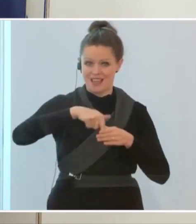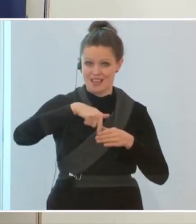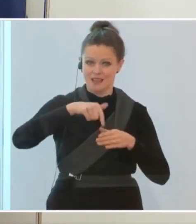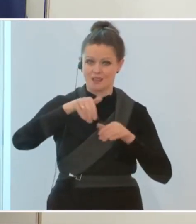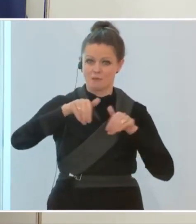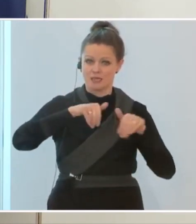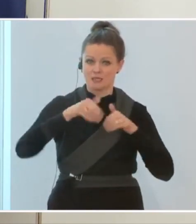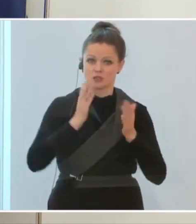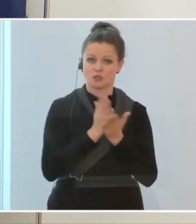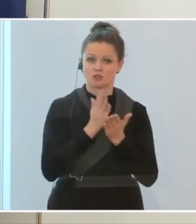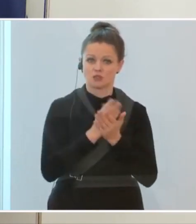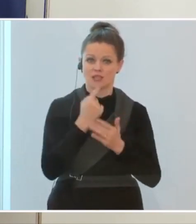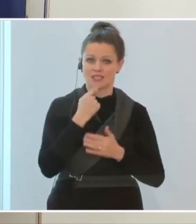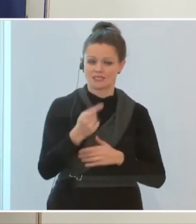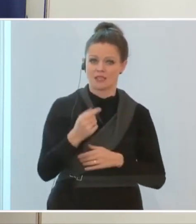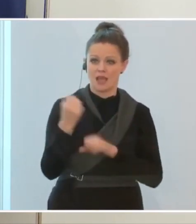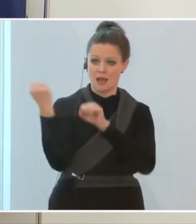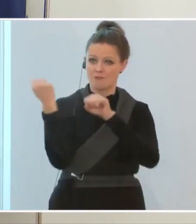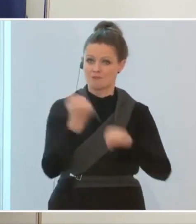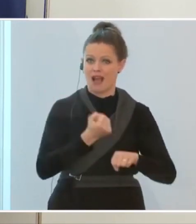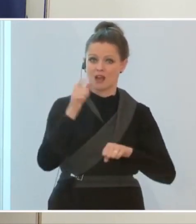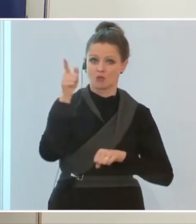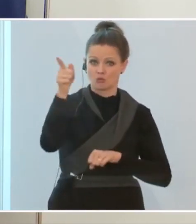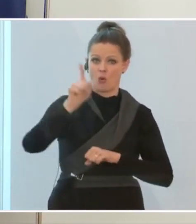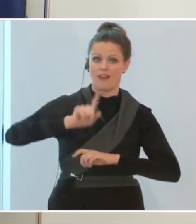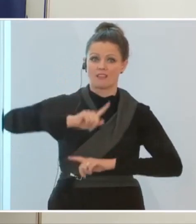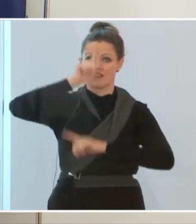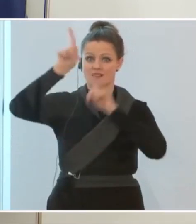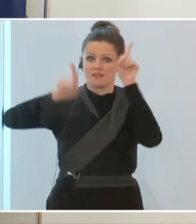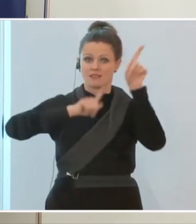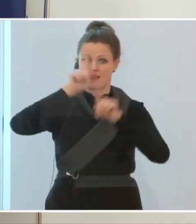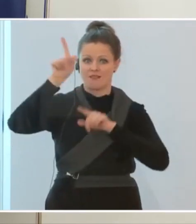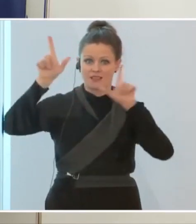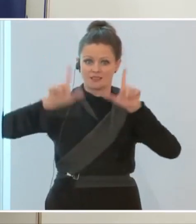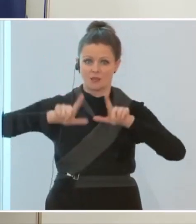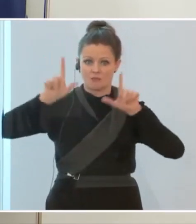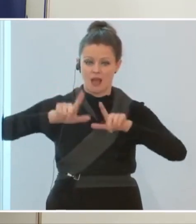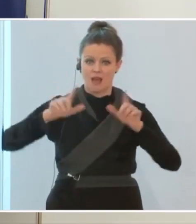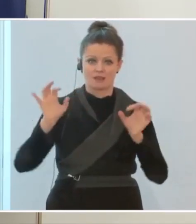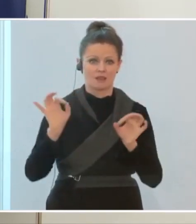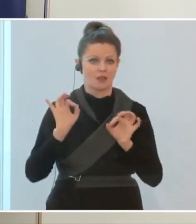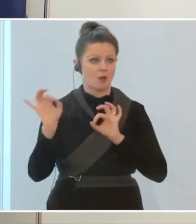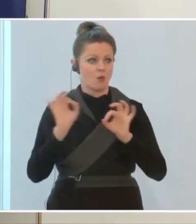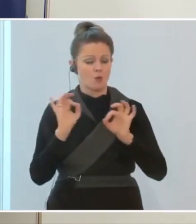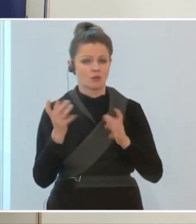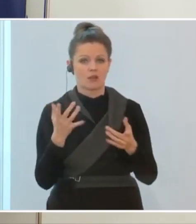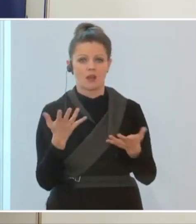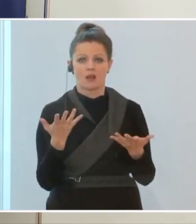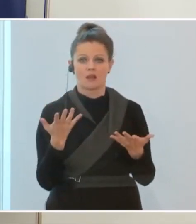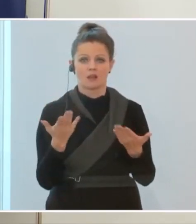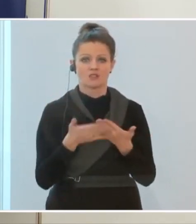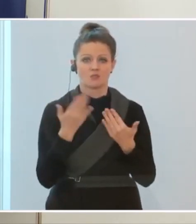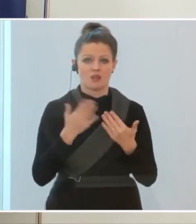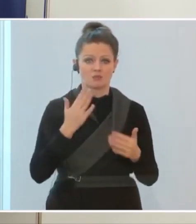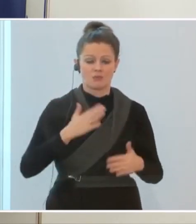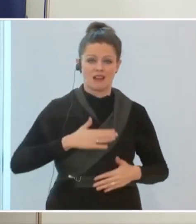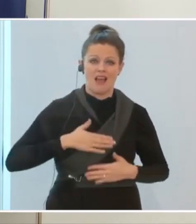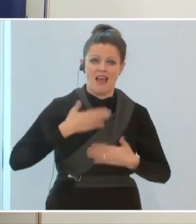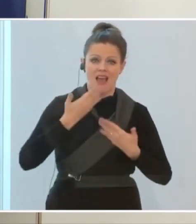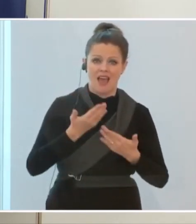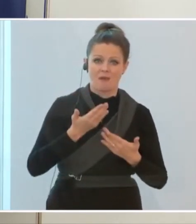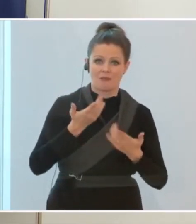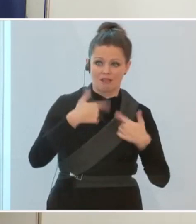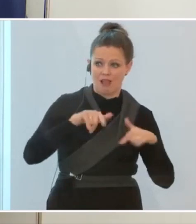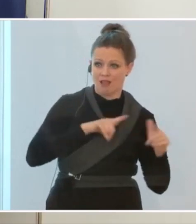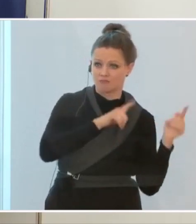hat. Die Silvesterparty in Prag, die Besuche in den Herkunftsländern der